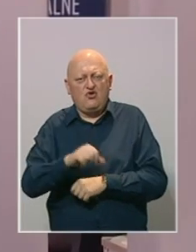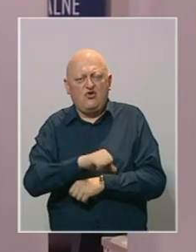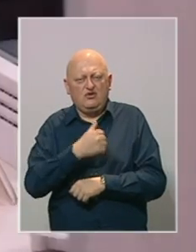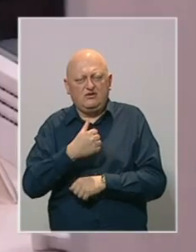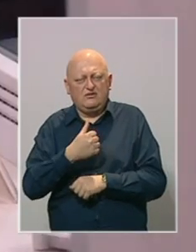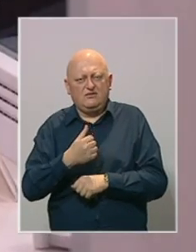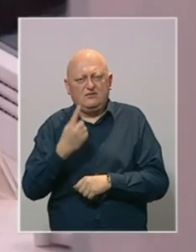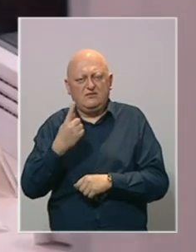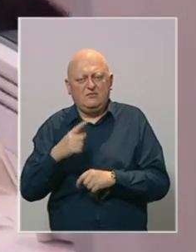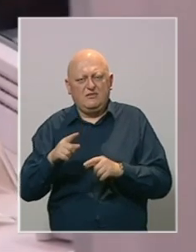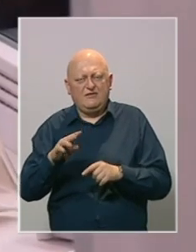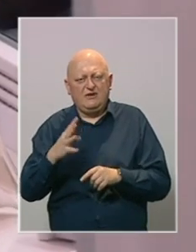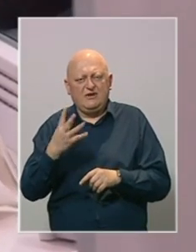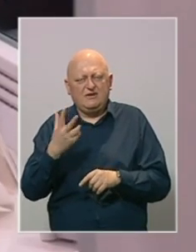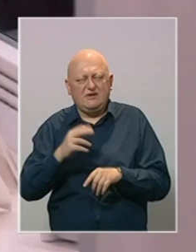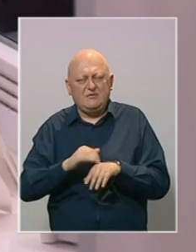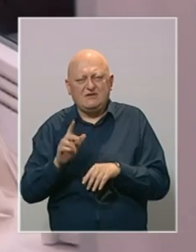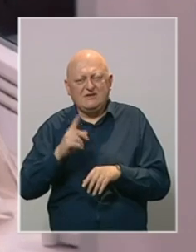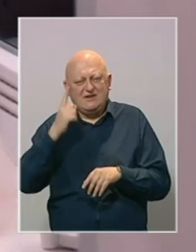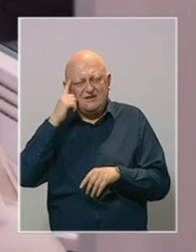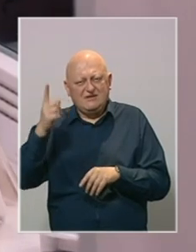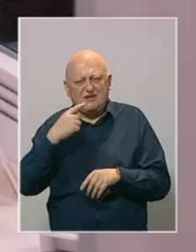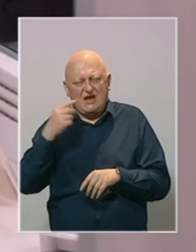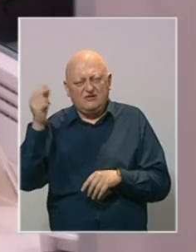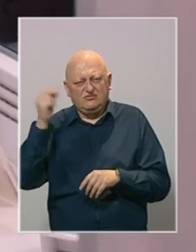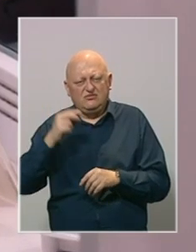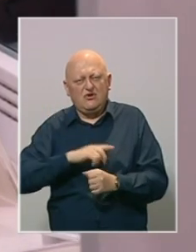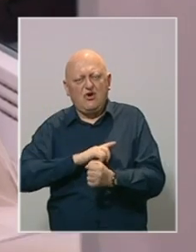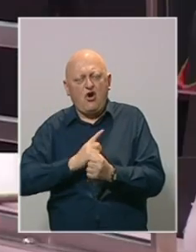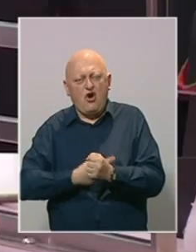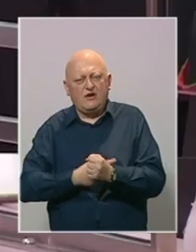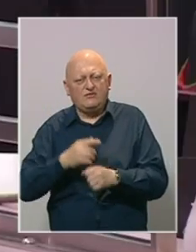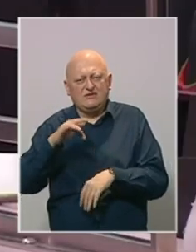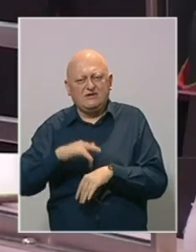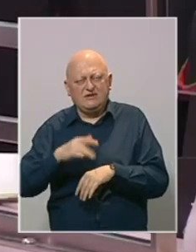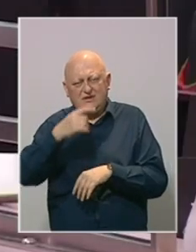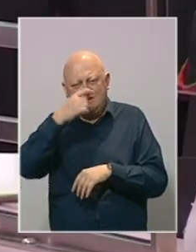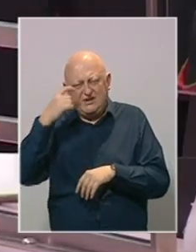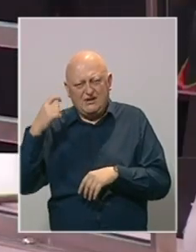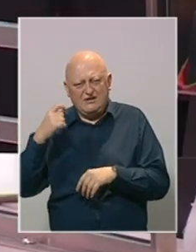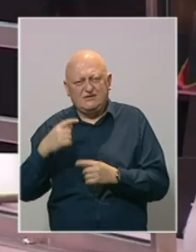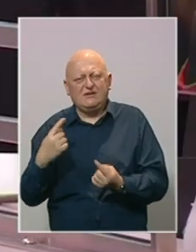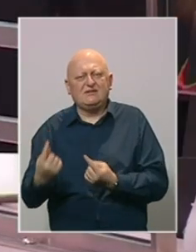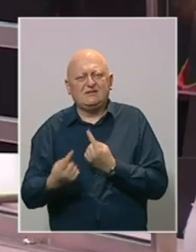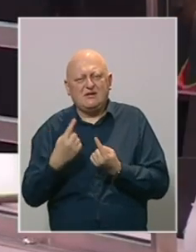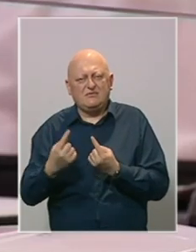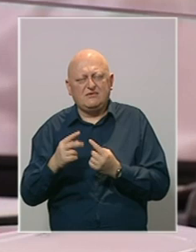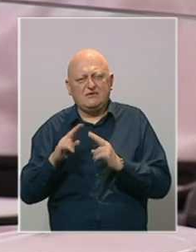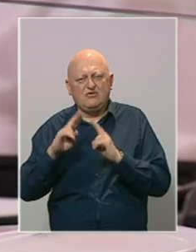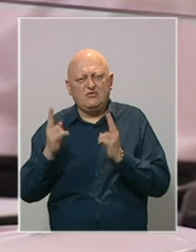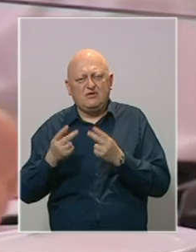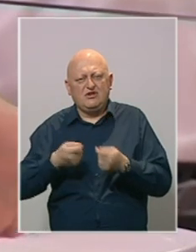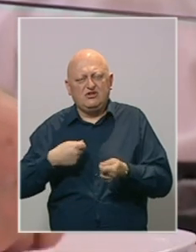godini. Prvi kvartal neizvijestan upozorava struka. Ohrabrujuće je da do sredine ljeta slijedi stabilizacija globalnih